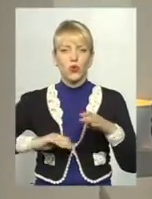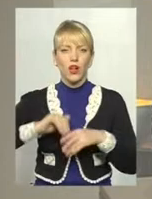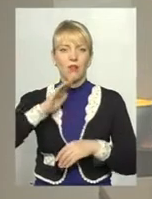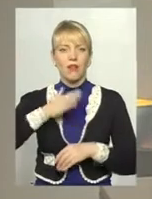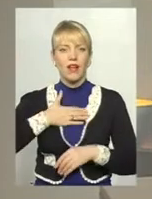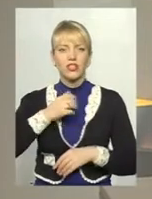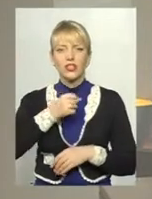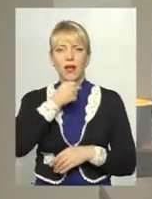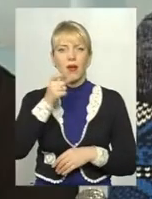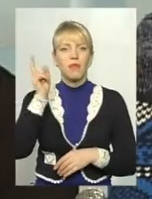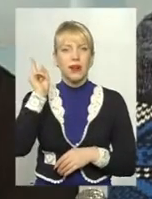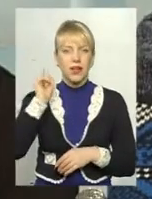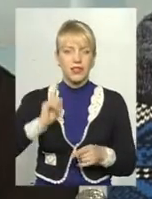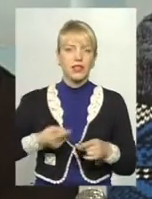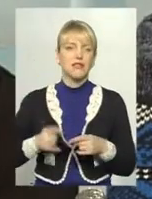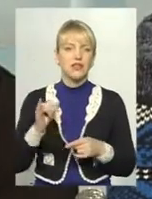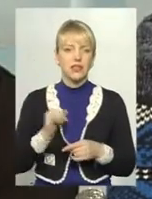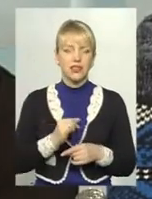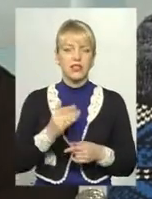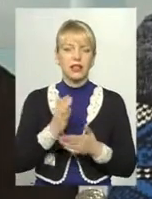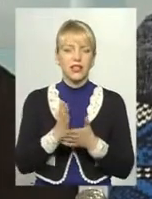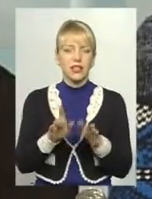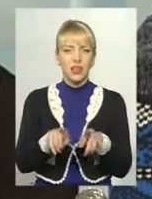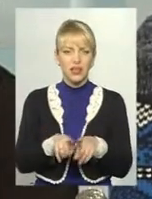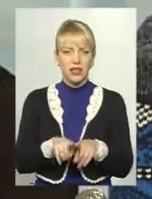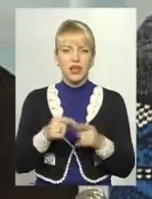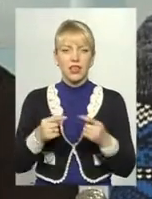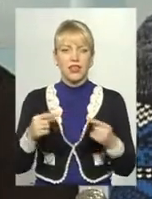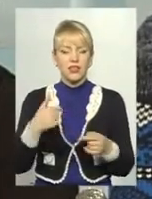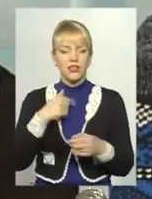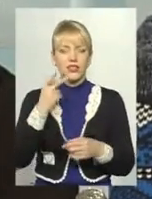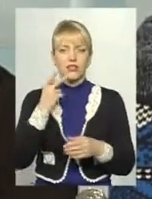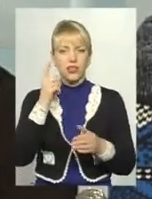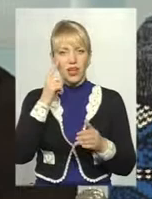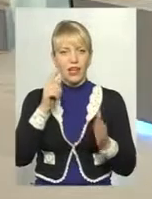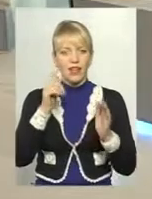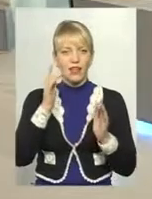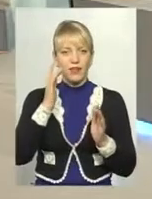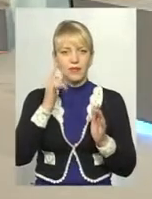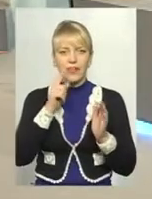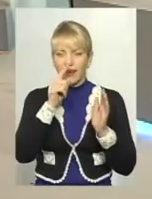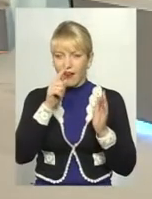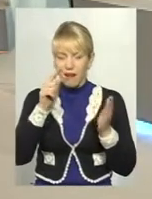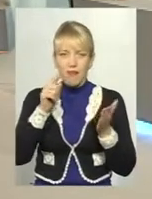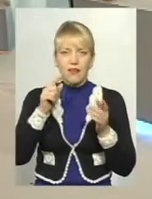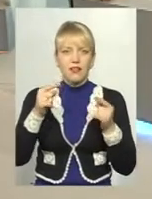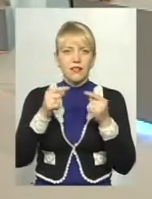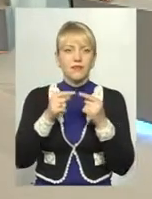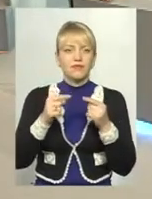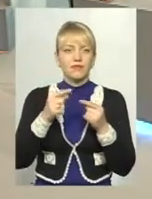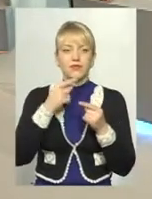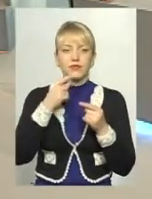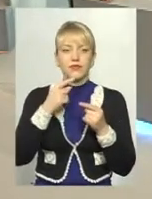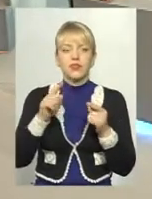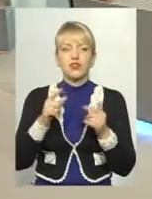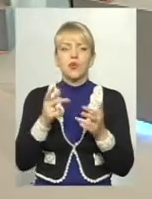пишатись, це треба берегти. Є такі речі, я завжди акцентую, коли, наприклад, екскурсія по Хмельницькому, ви знаєте, на жаль, більшість людей,